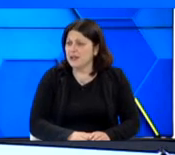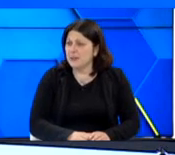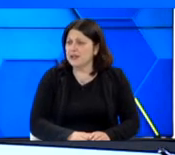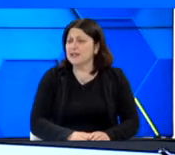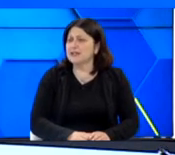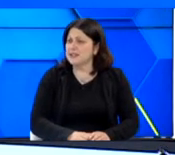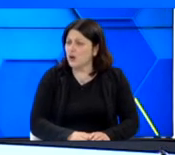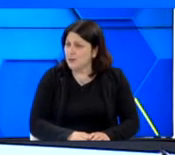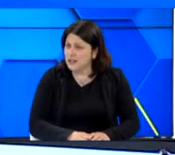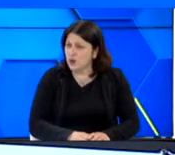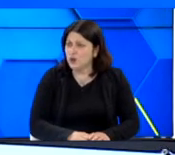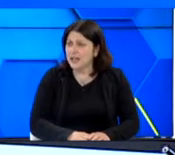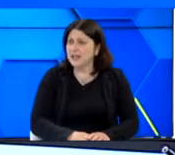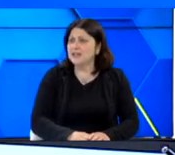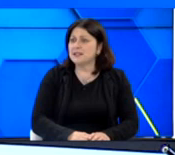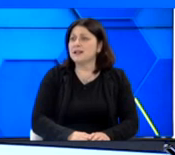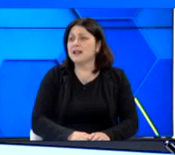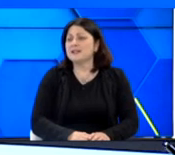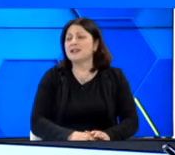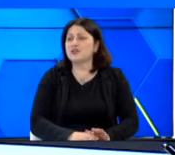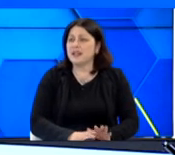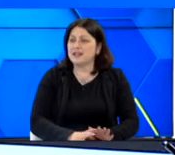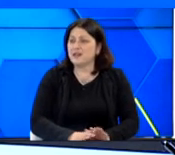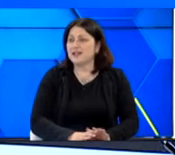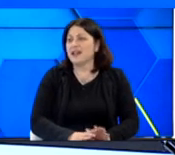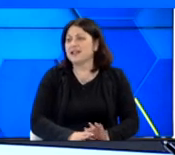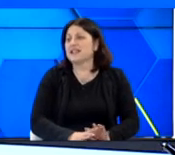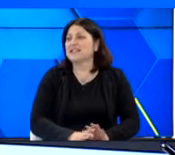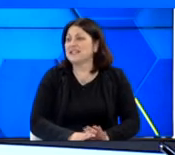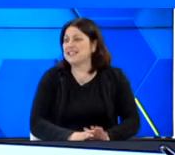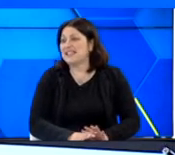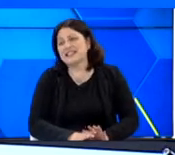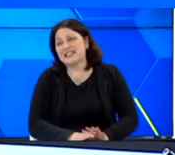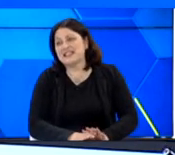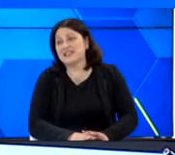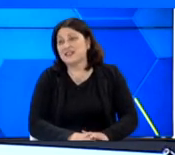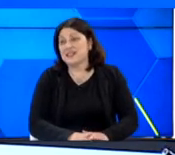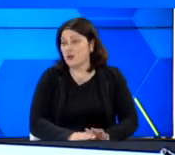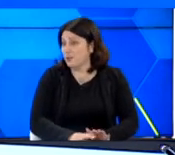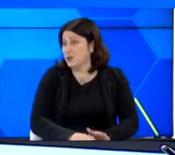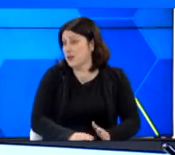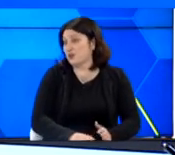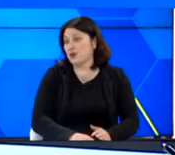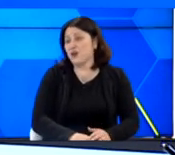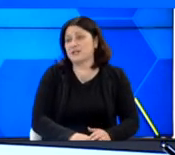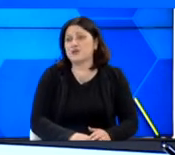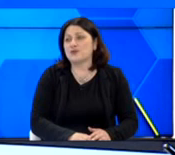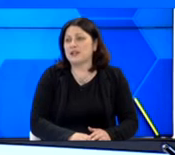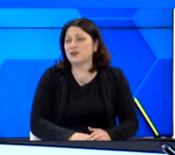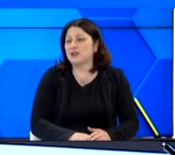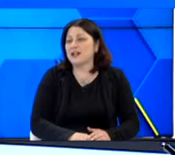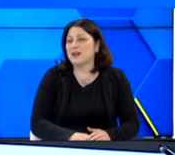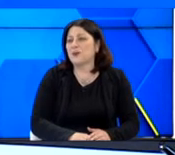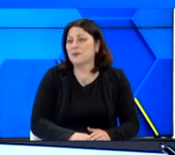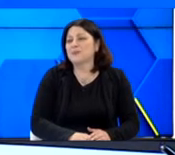πρωτάθλημα, τρεις συνεχόμενες χρονιές. Συνήθως καταφέρνει να κατακτά την τρίτη και την τέταρτη θέση, ο Μίνωας, στο δικό μας εδώ